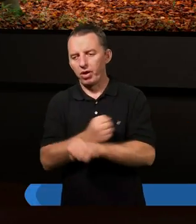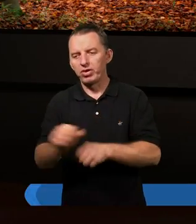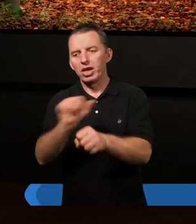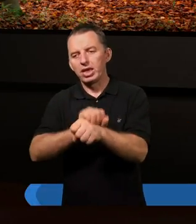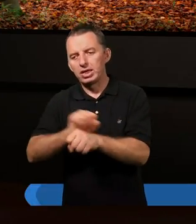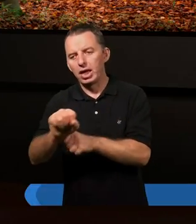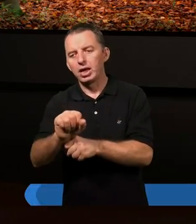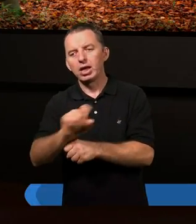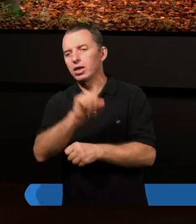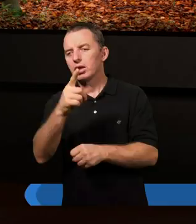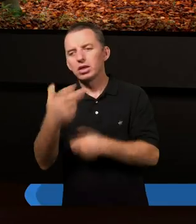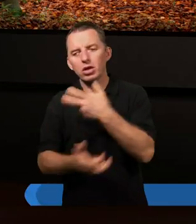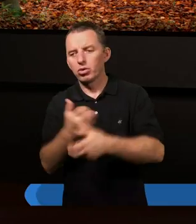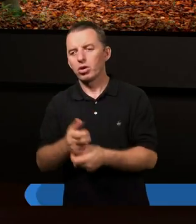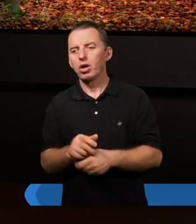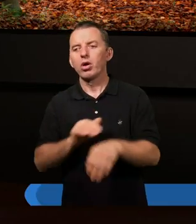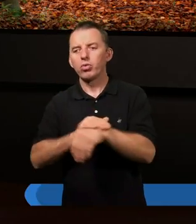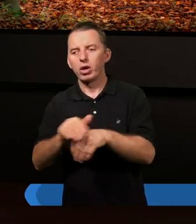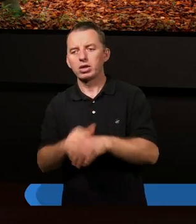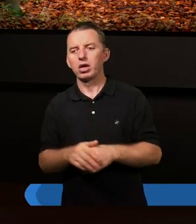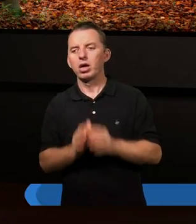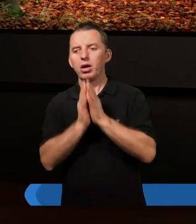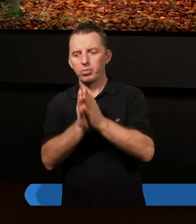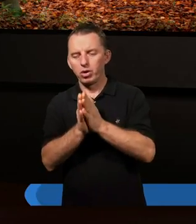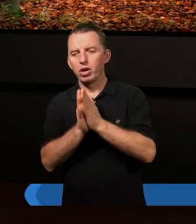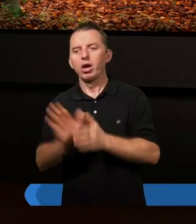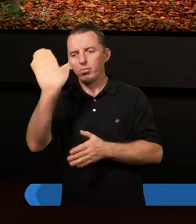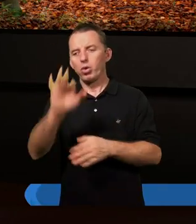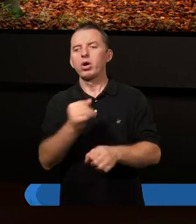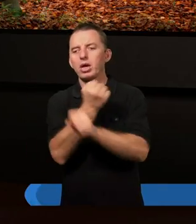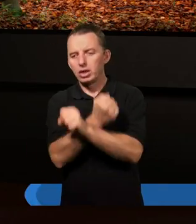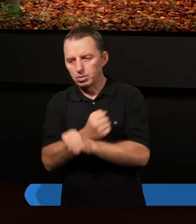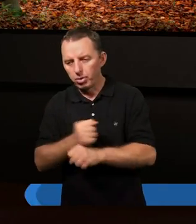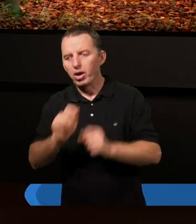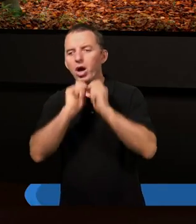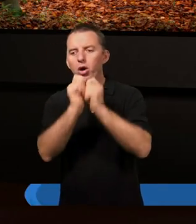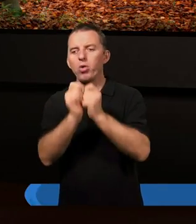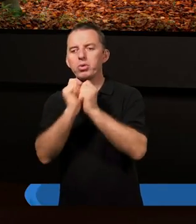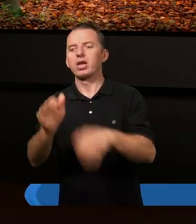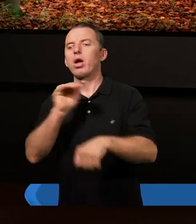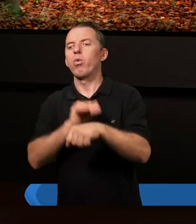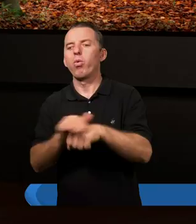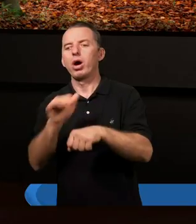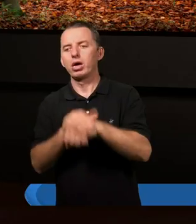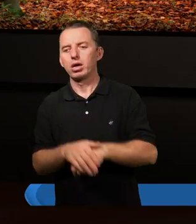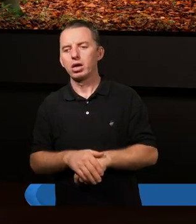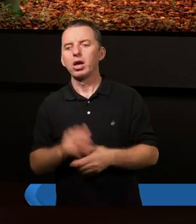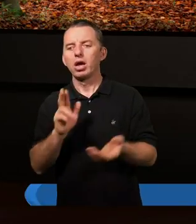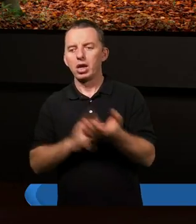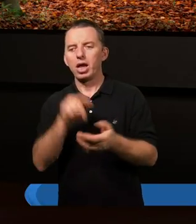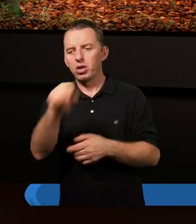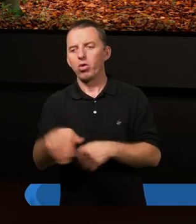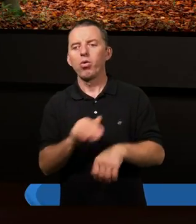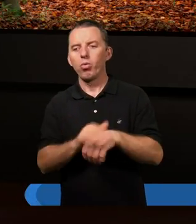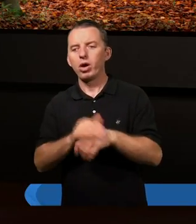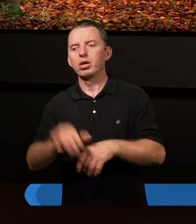uczynku. Że owszem, Bóg zbawia, Bóg obdarza łaską, ale muszę na tą łaskę